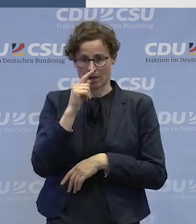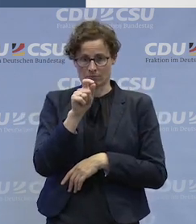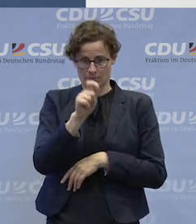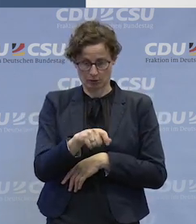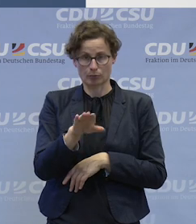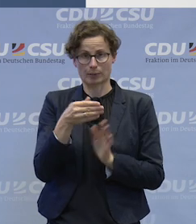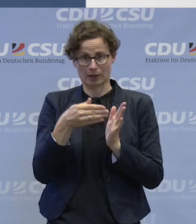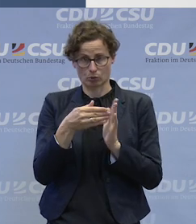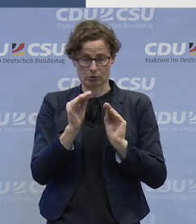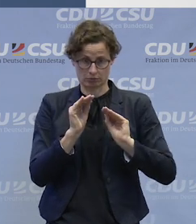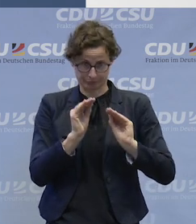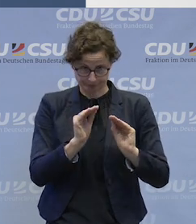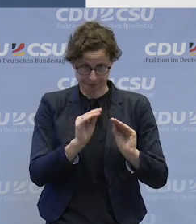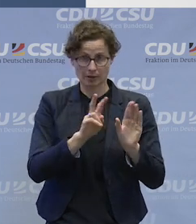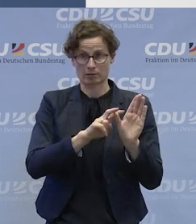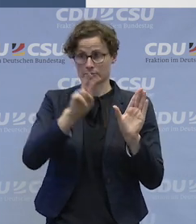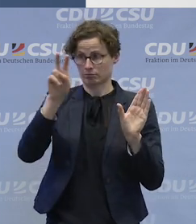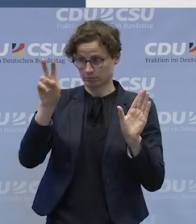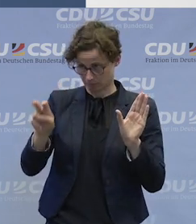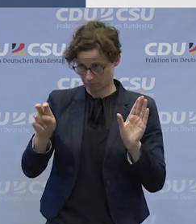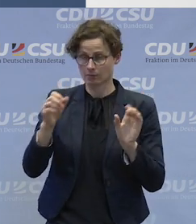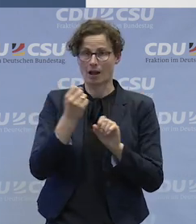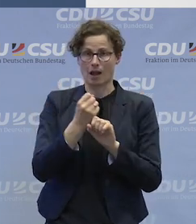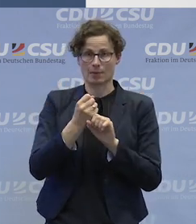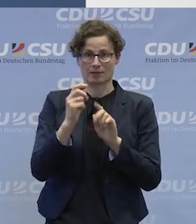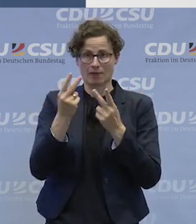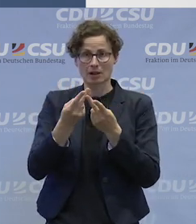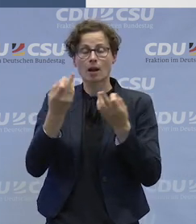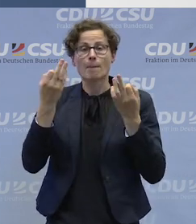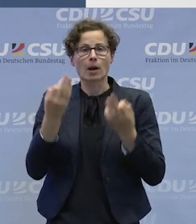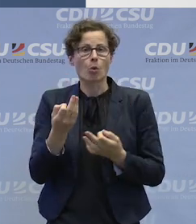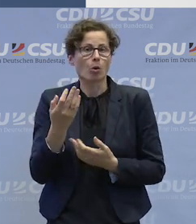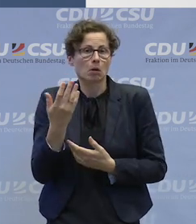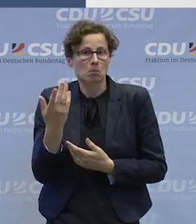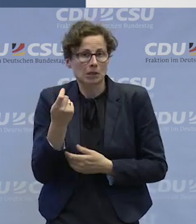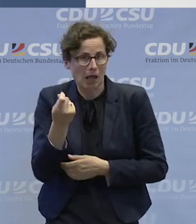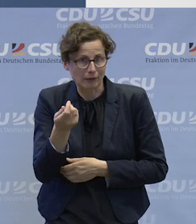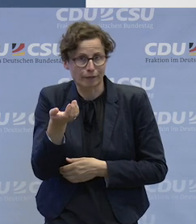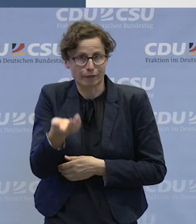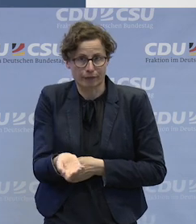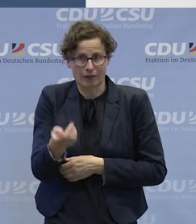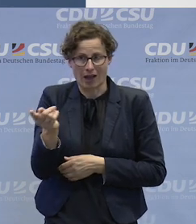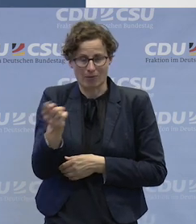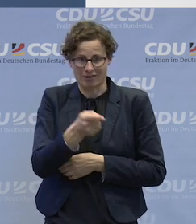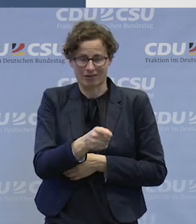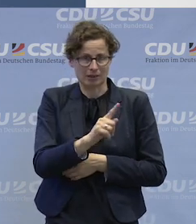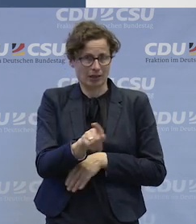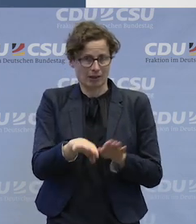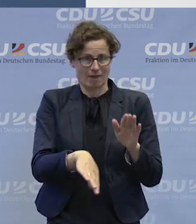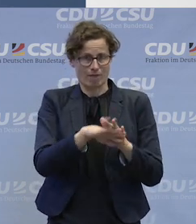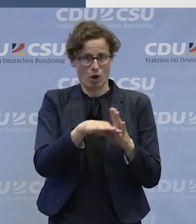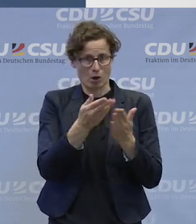und in der Arbeitswelt platzieren, müssen wir irgendeinen Tarifrahmen finden. Das ist aber dann nicht die Vollausbildung. Mir ist die